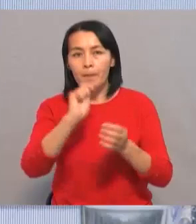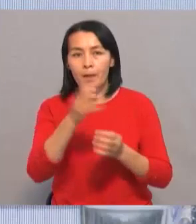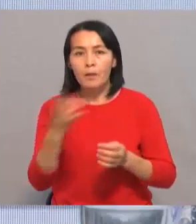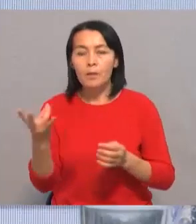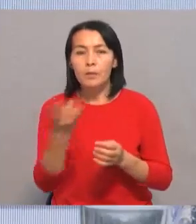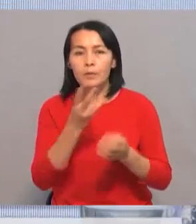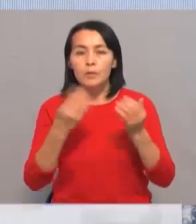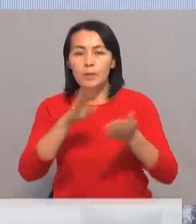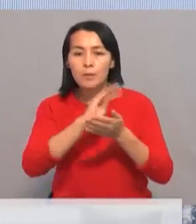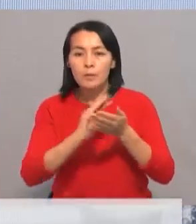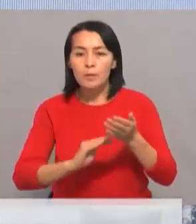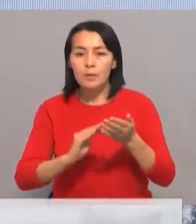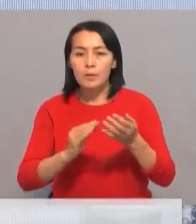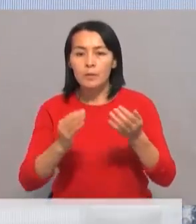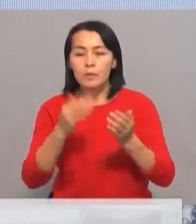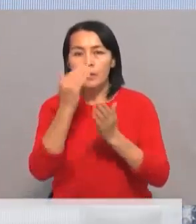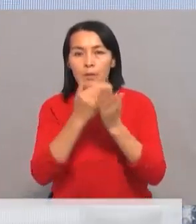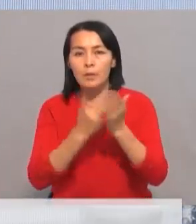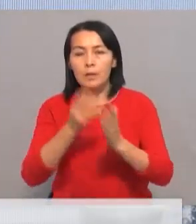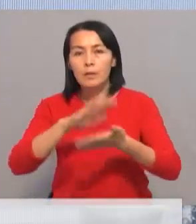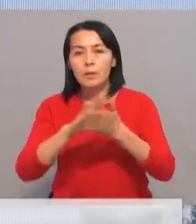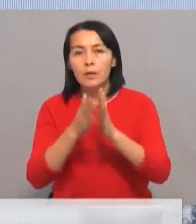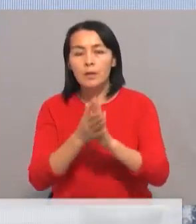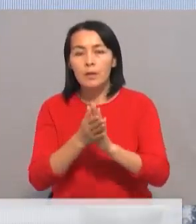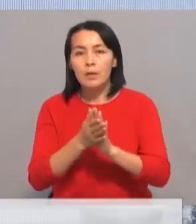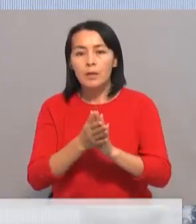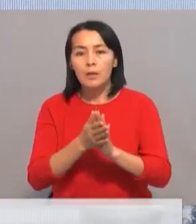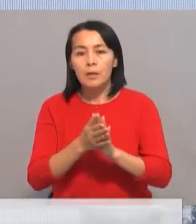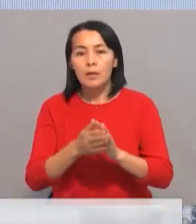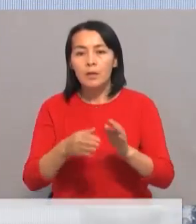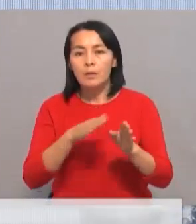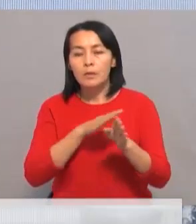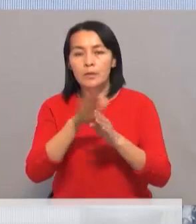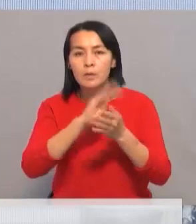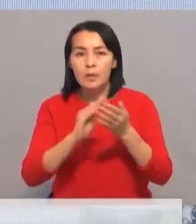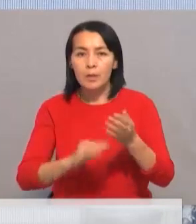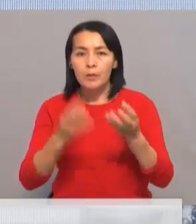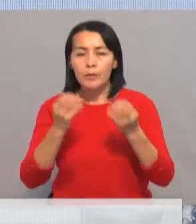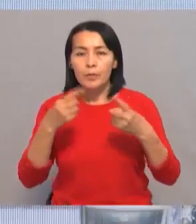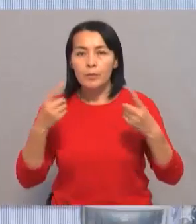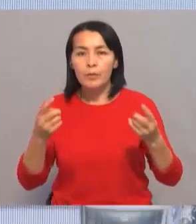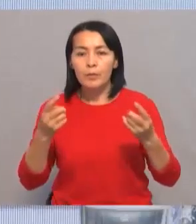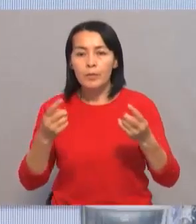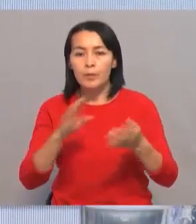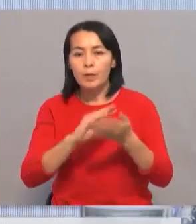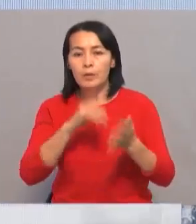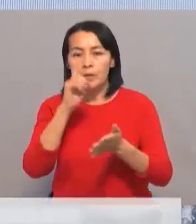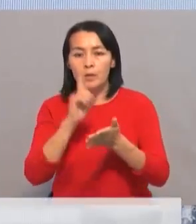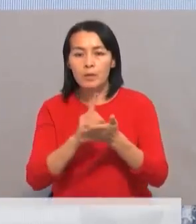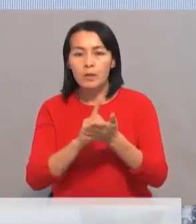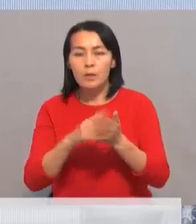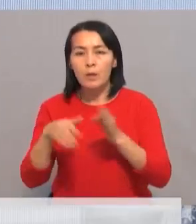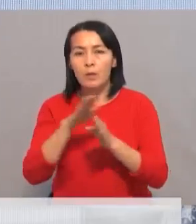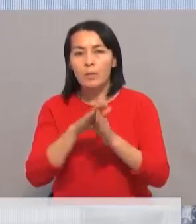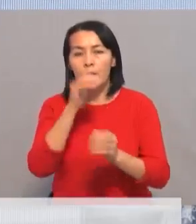приложить заполненные анкетные данные согласно формы анкеты, заполненную форму проектной заявки. Заявка должна быть заполнена